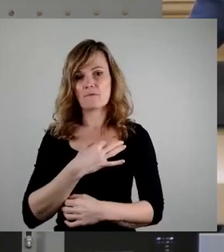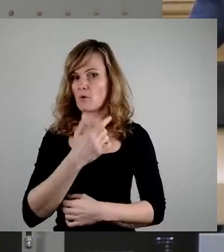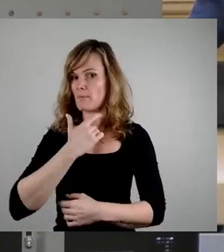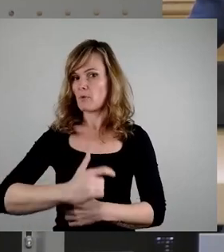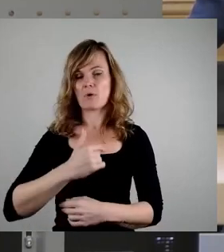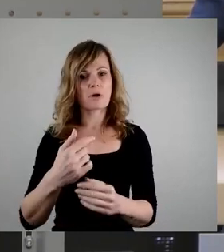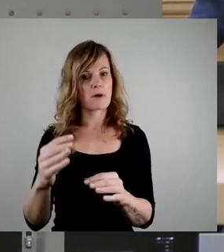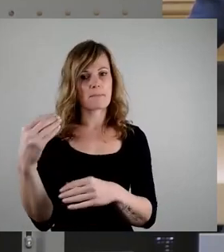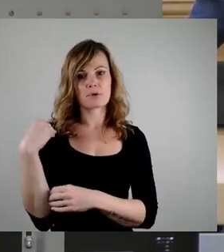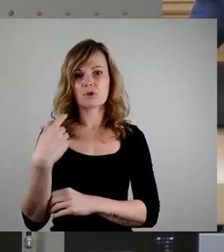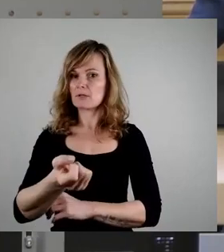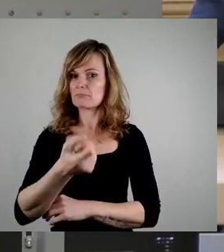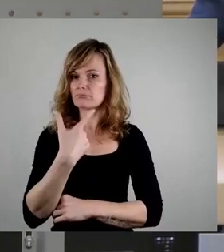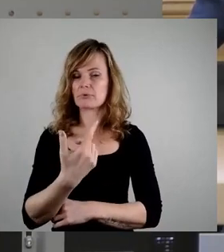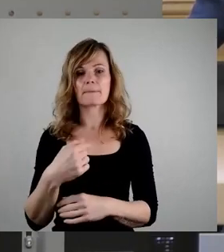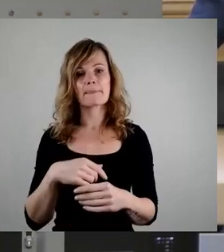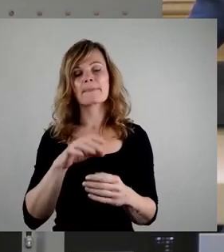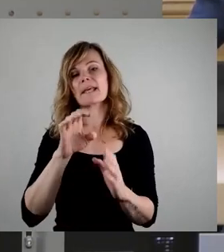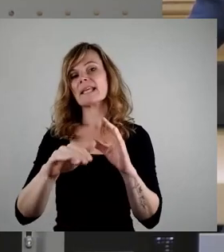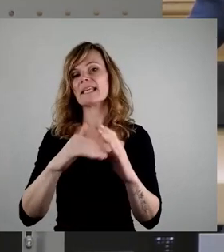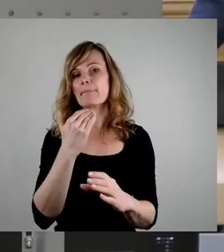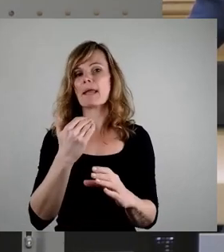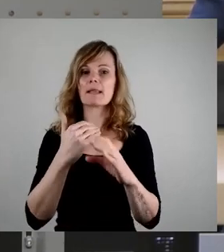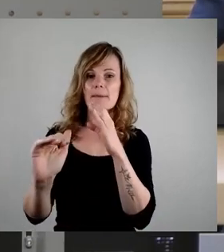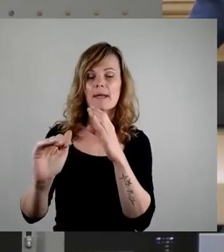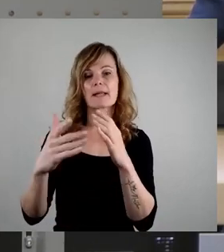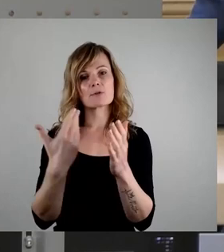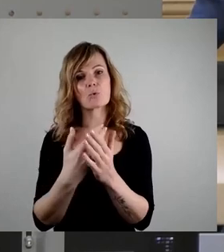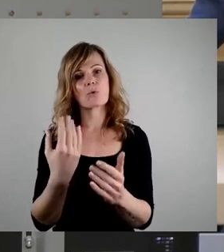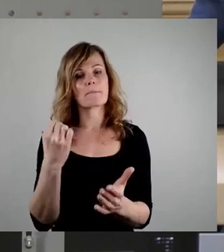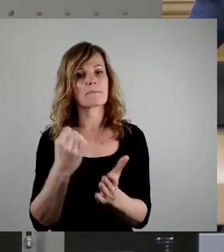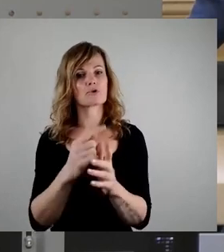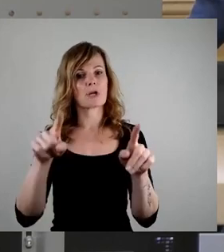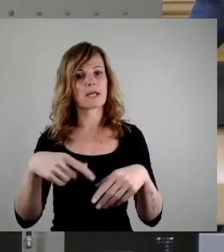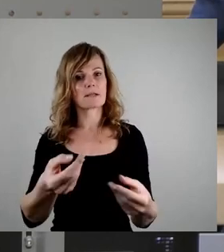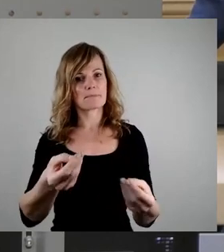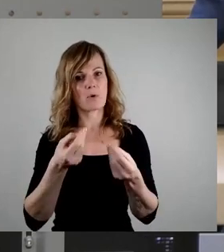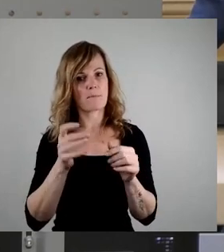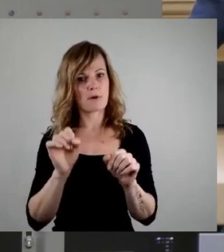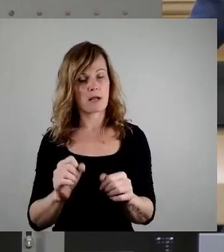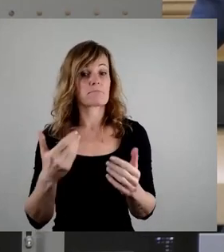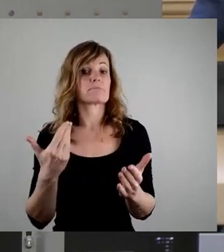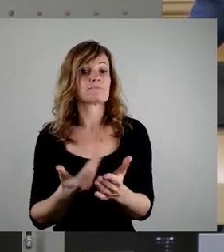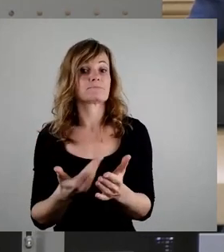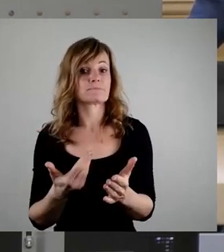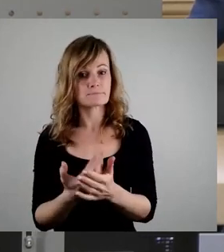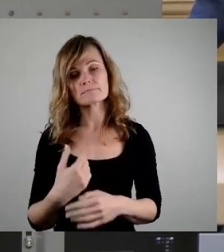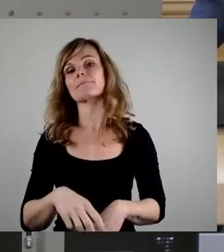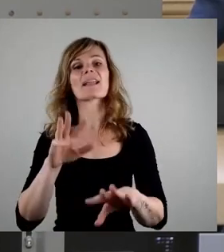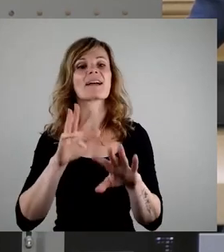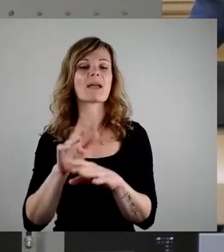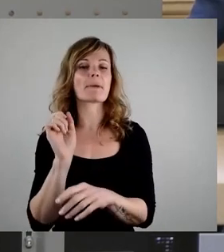elektronischen Passpostfach. Das ist das, worum es am Ende geht und da wird uns auch ein Webmail-Portal nicht